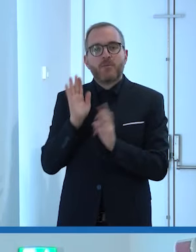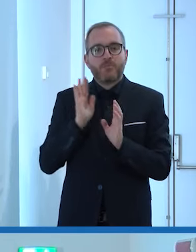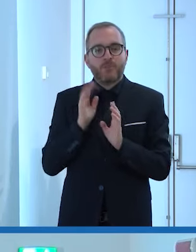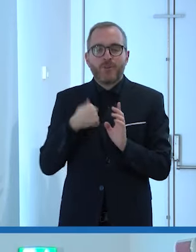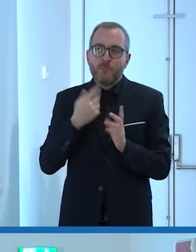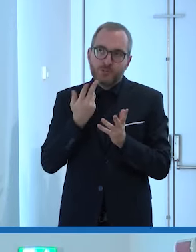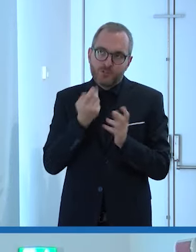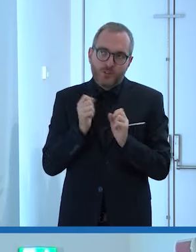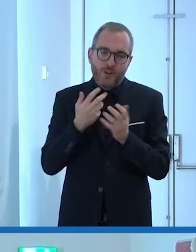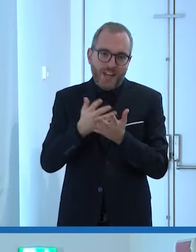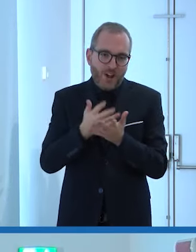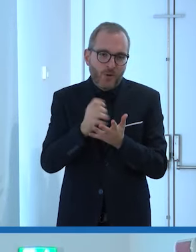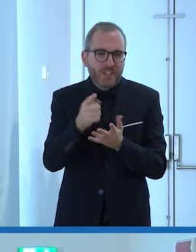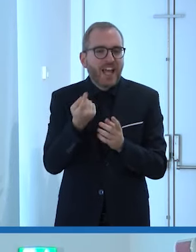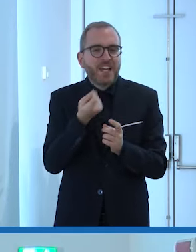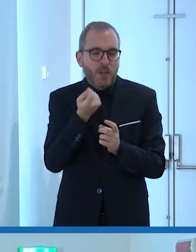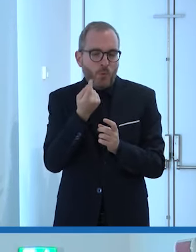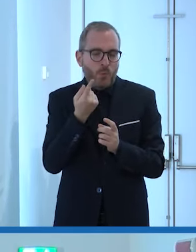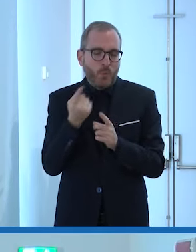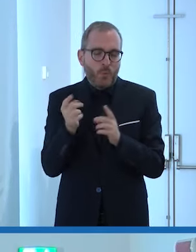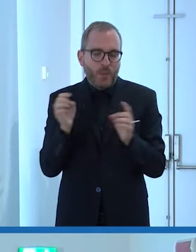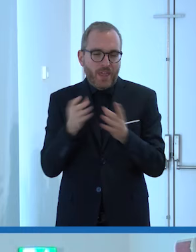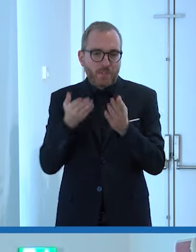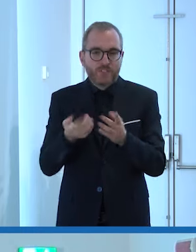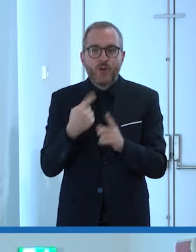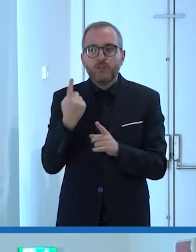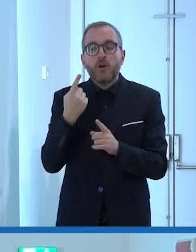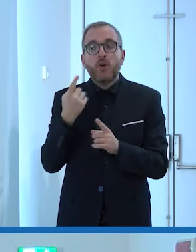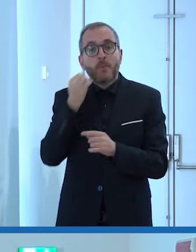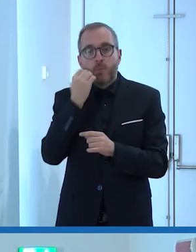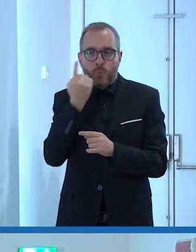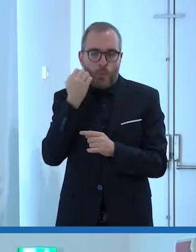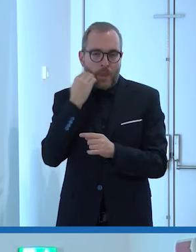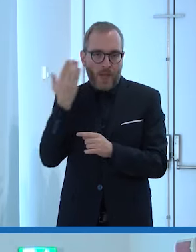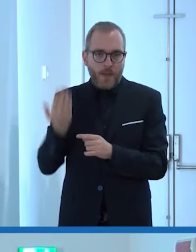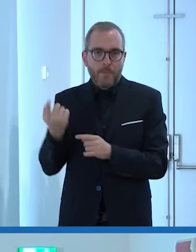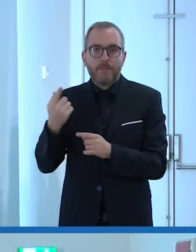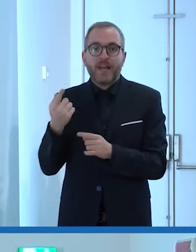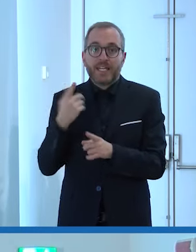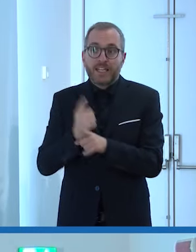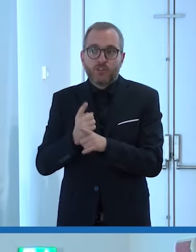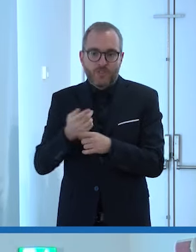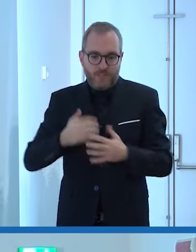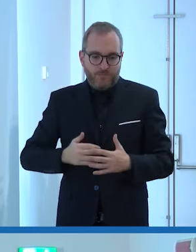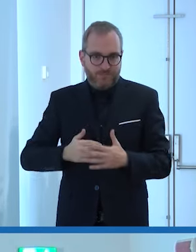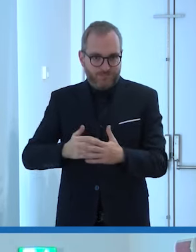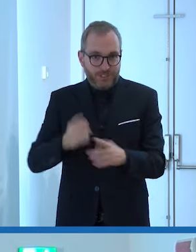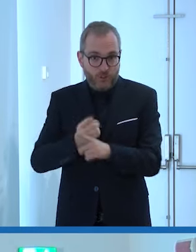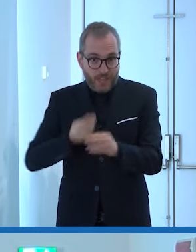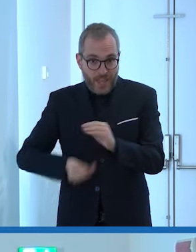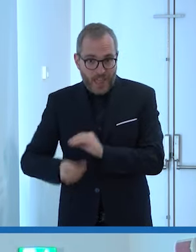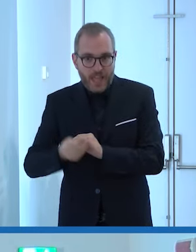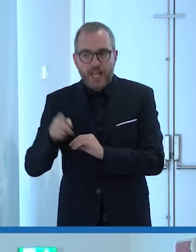penso che mi rimarrà nel cuore mi ha scritto una mamma che aspettava un bambino questo bambino era